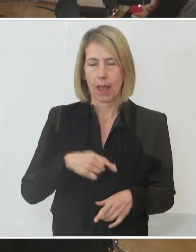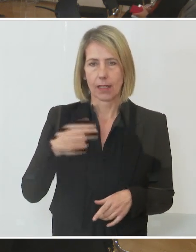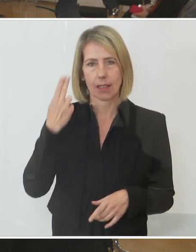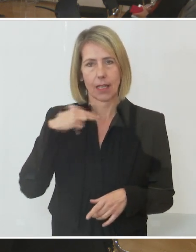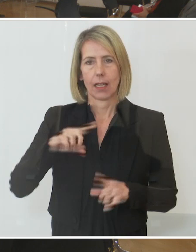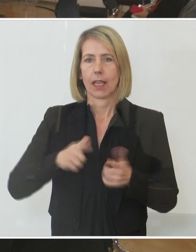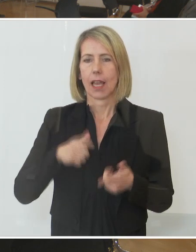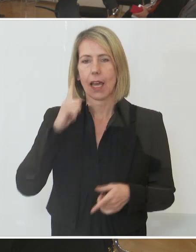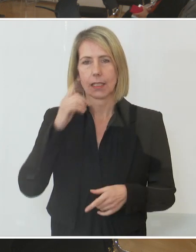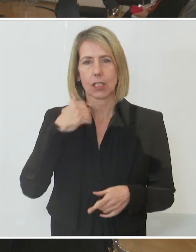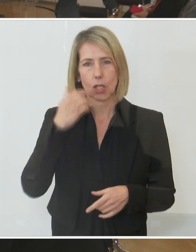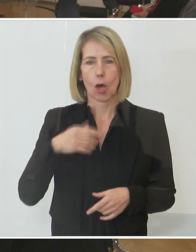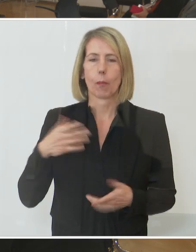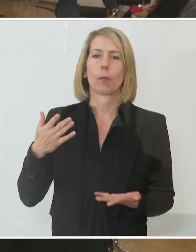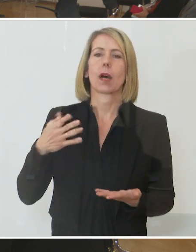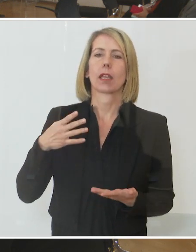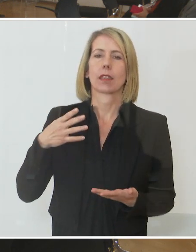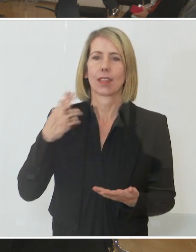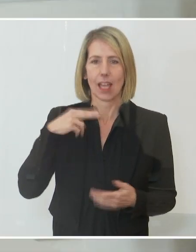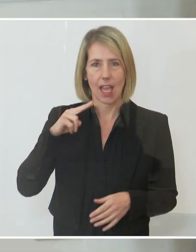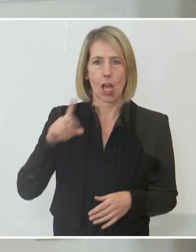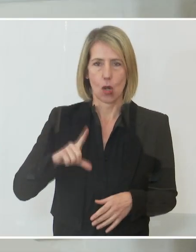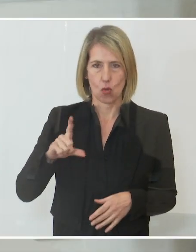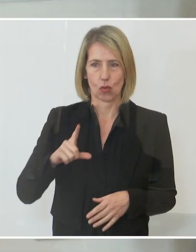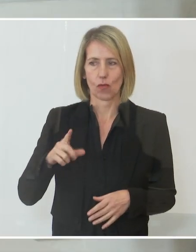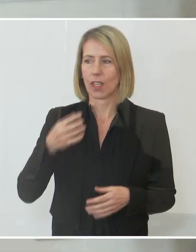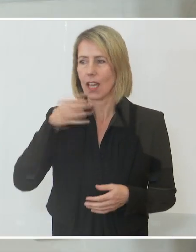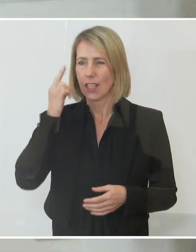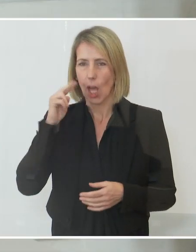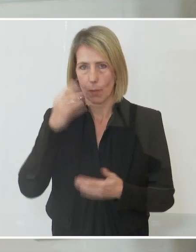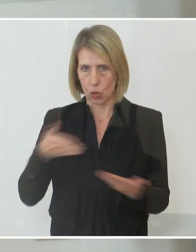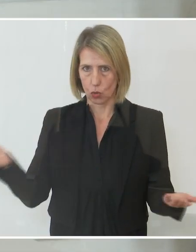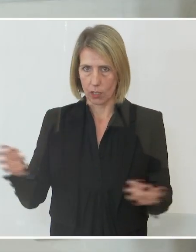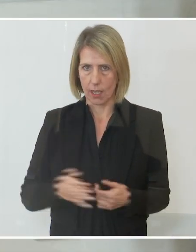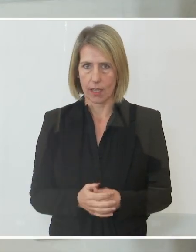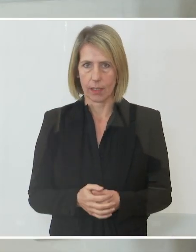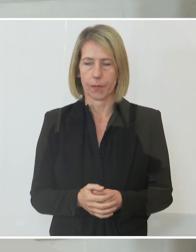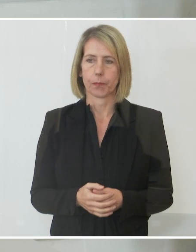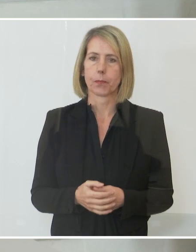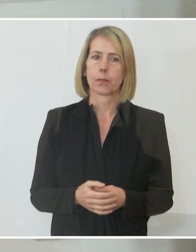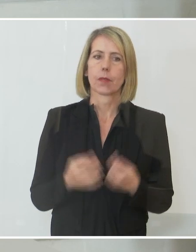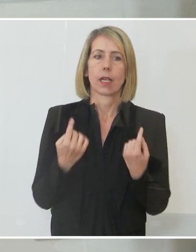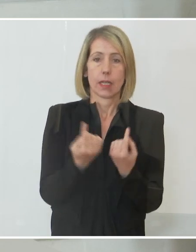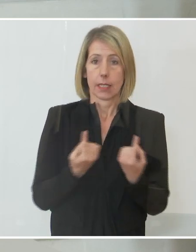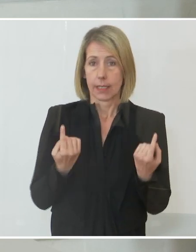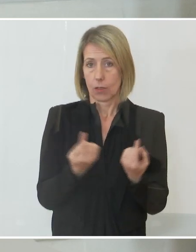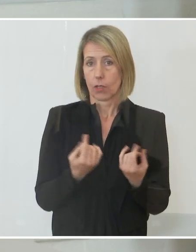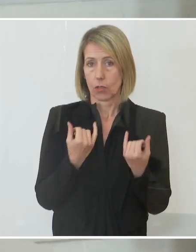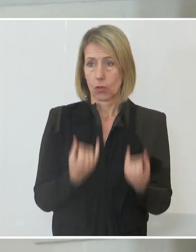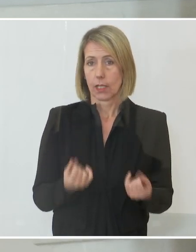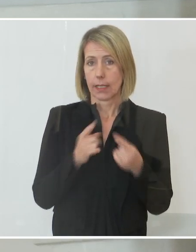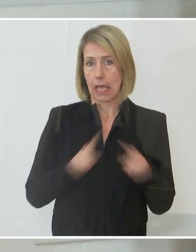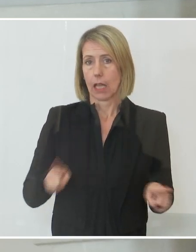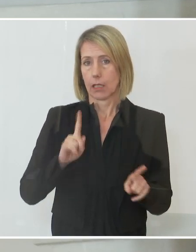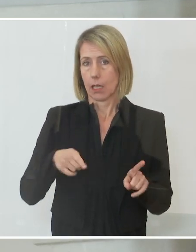auptmann Ludwig, sehr verehrte Damen und Herren. Die heutige Situation ist aufgrund der Impfung grundlegend anders als